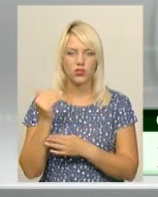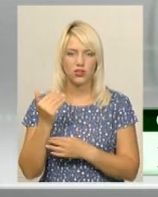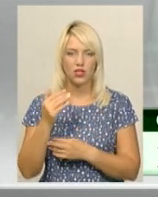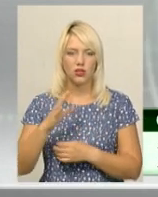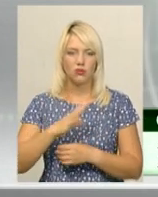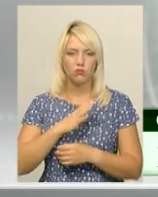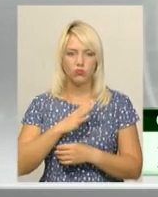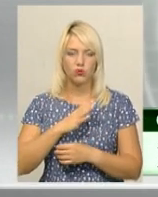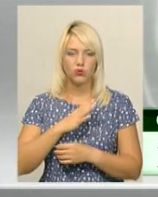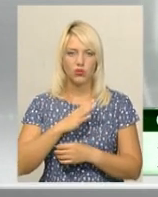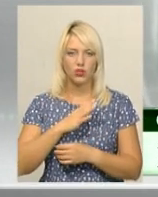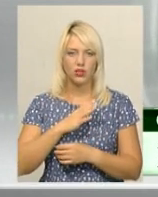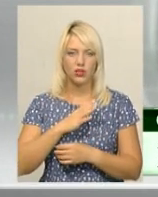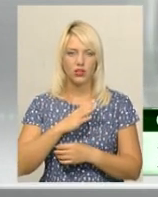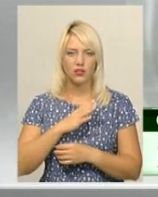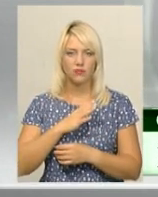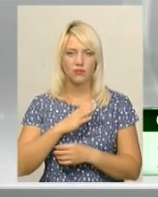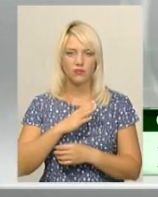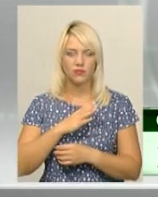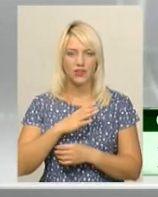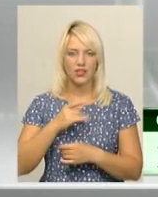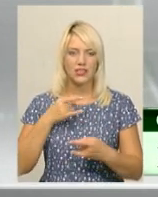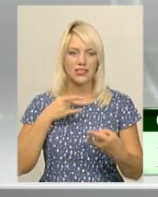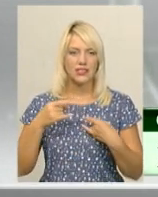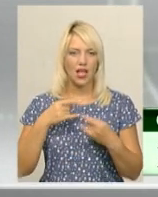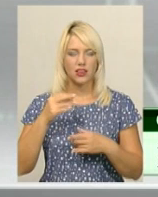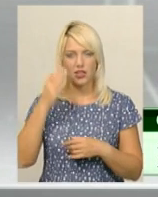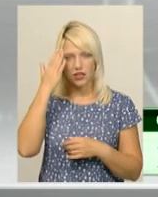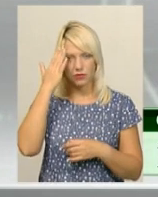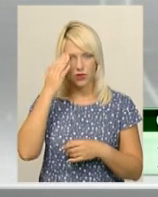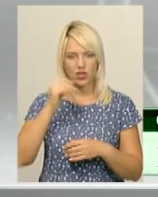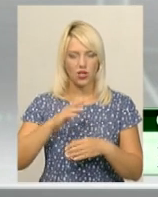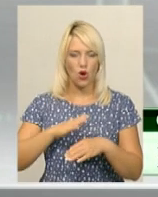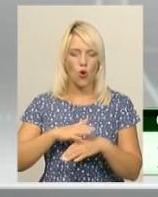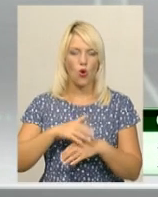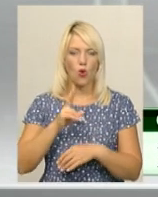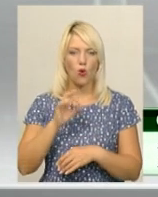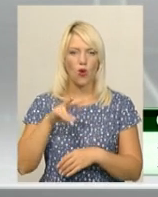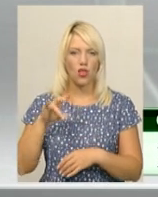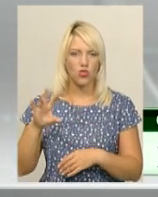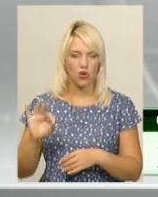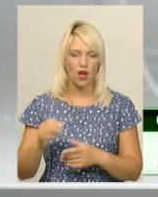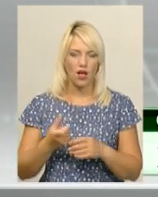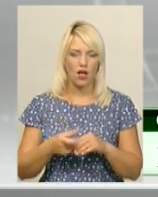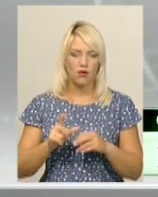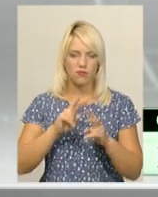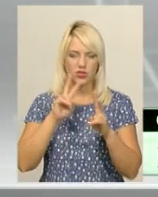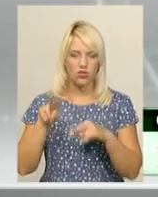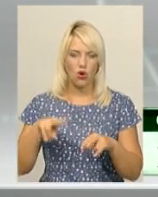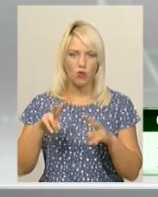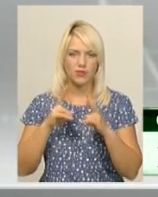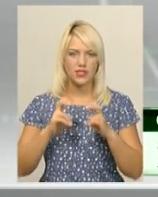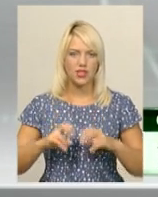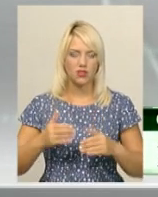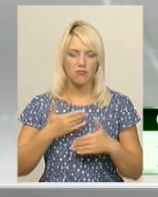були садені вілянцею лобність і колінного цуглопчика. А більш такий моніторинг, обстежень